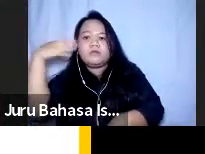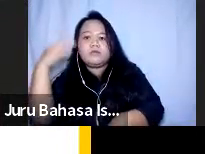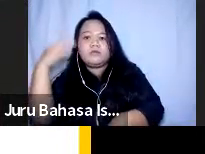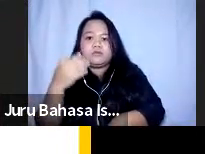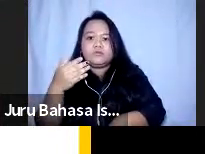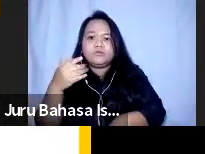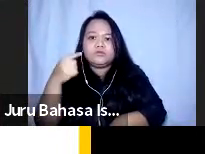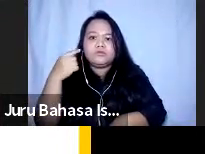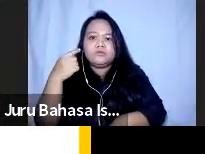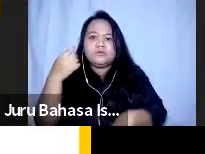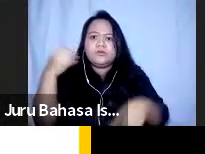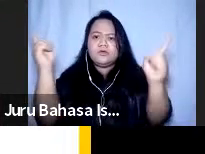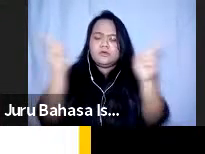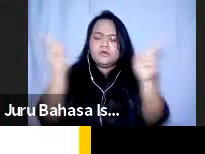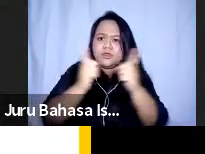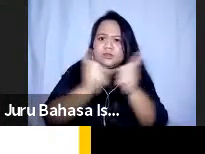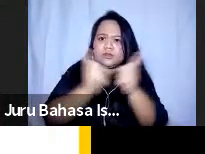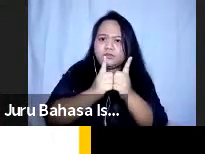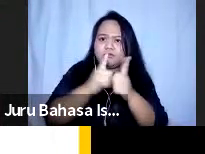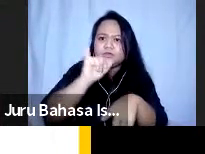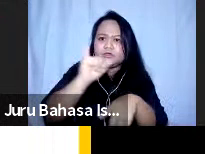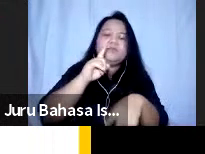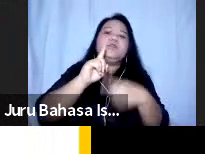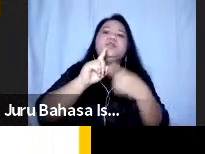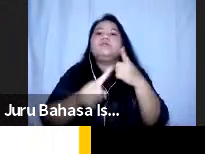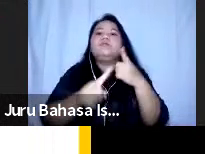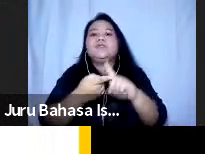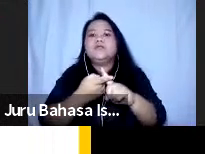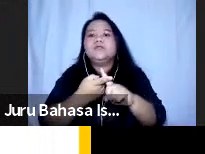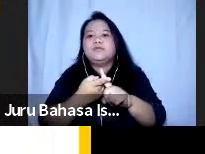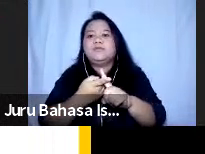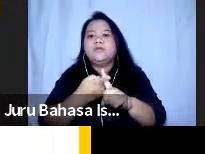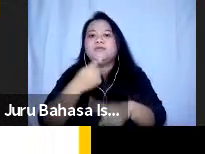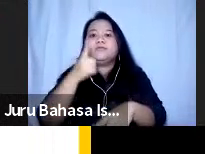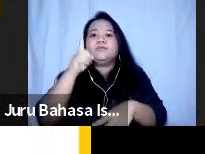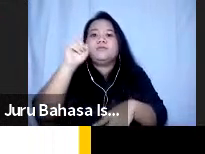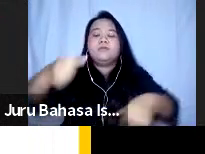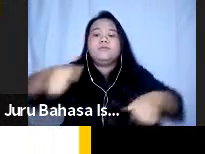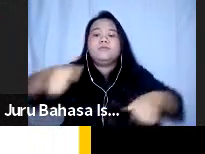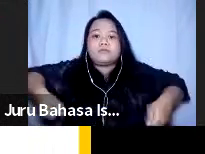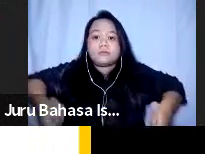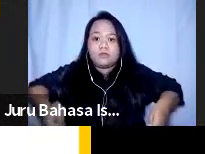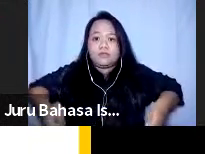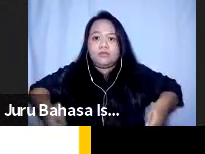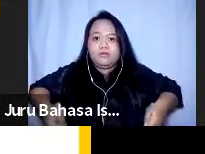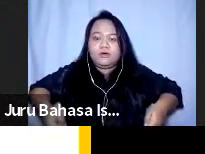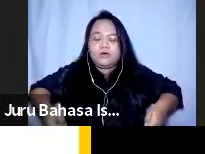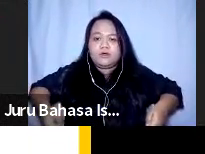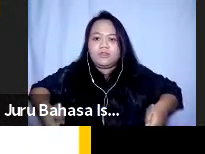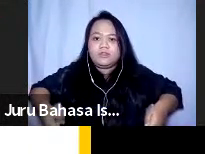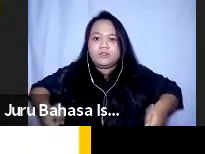ketemu dengan teman-teman pengguna tongkat pasti bahwa